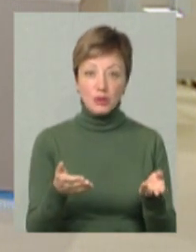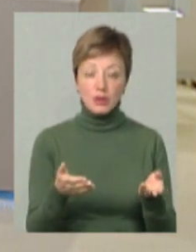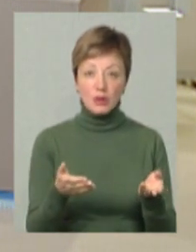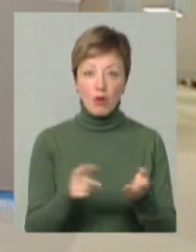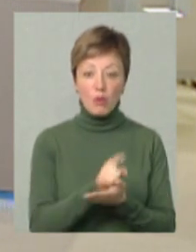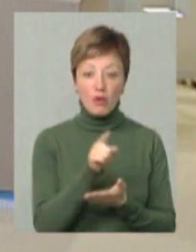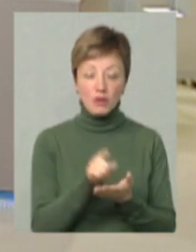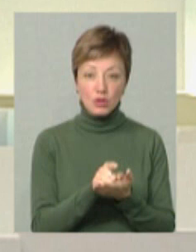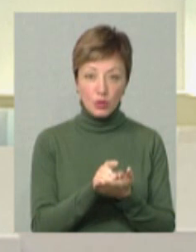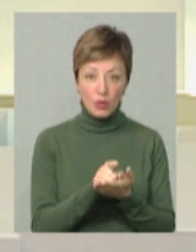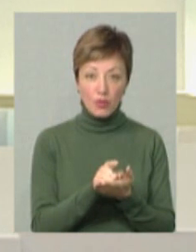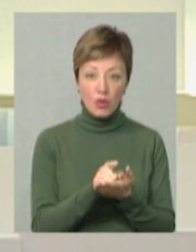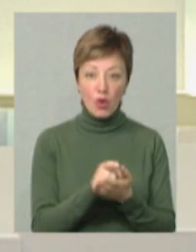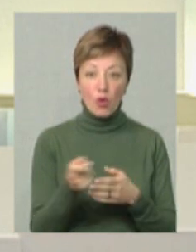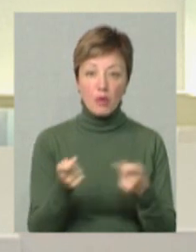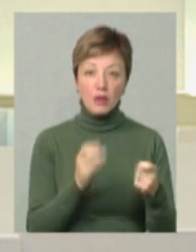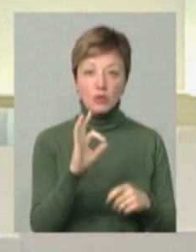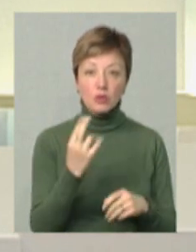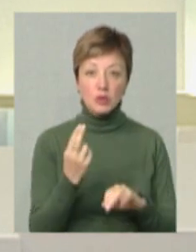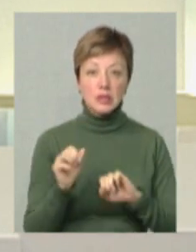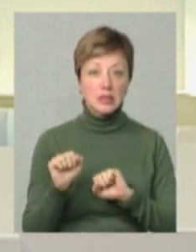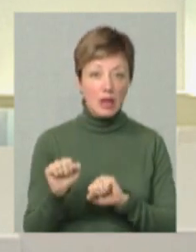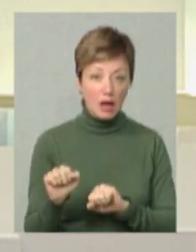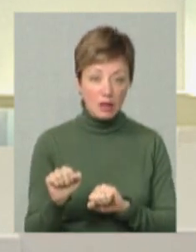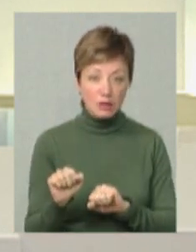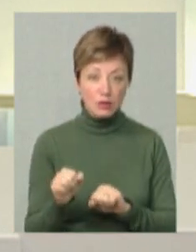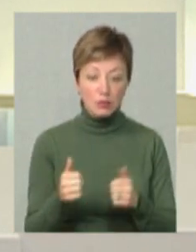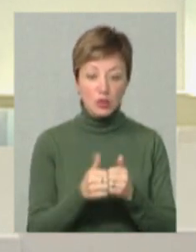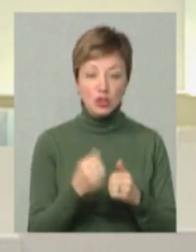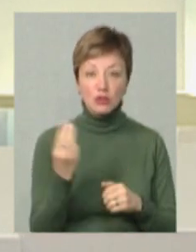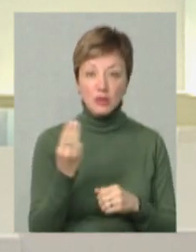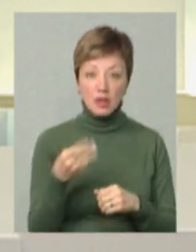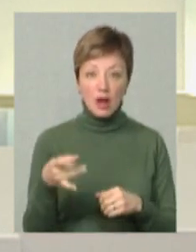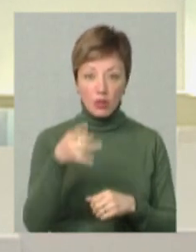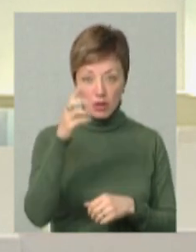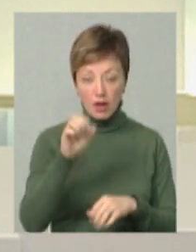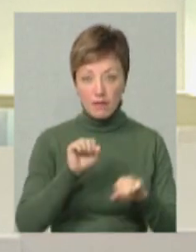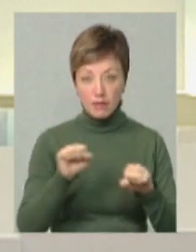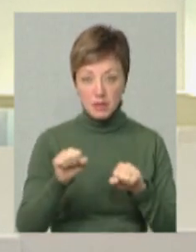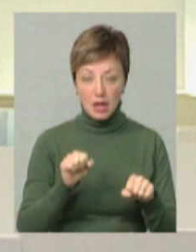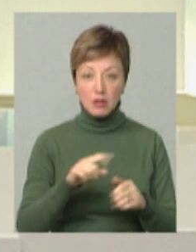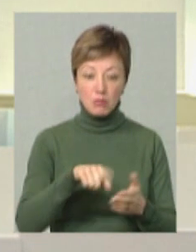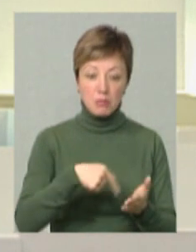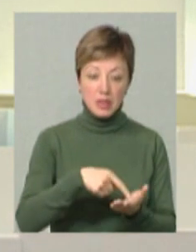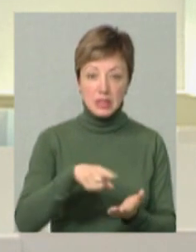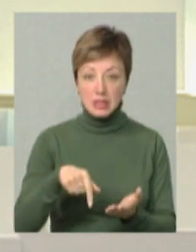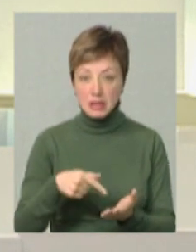Обов'язково управління соціального захисту, як при Шепетівській районі військової адміністрації, так і в містах